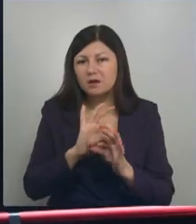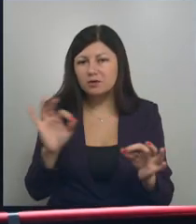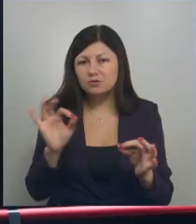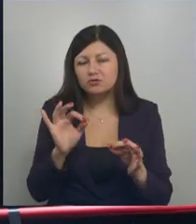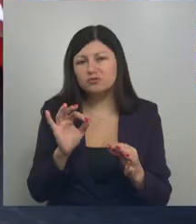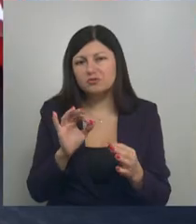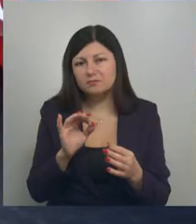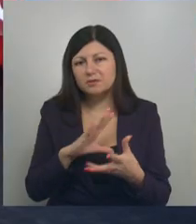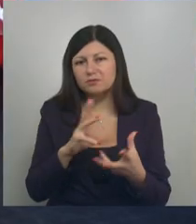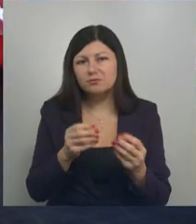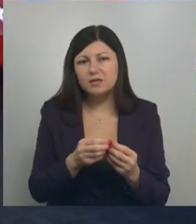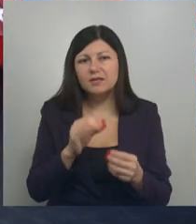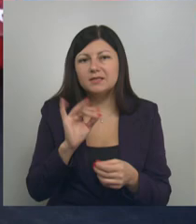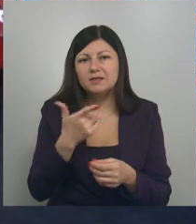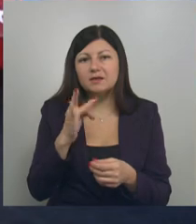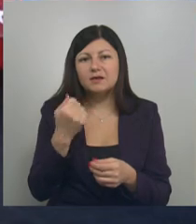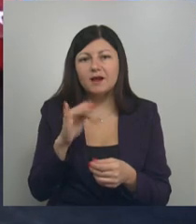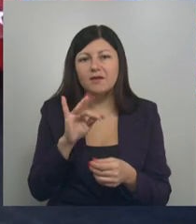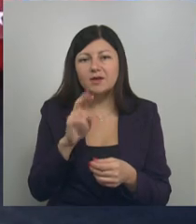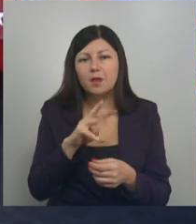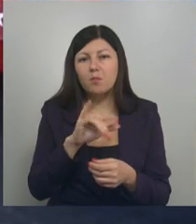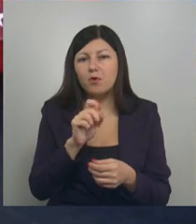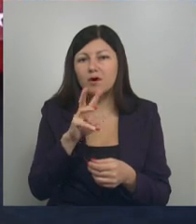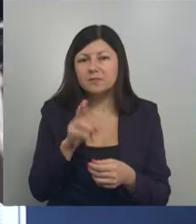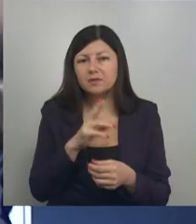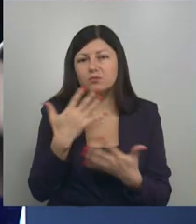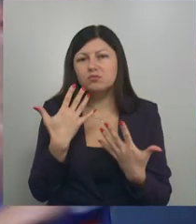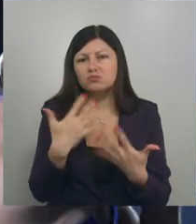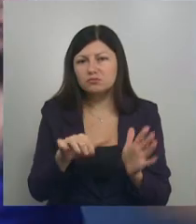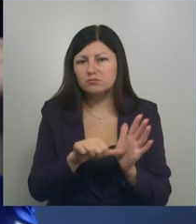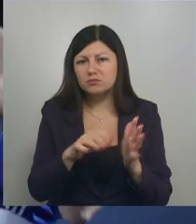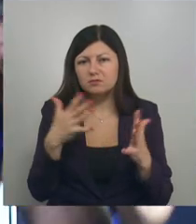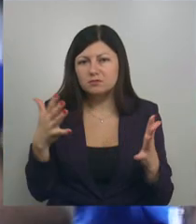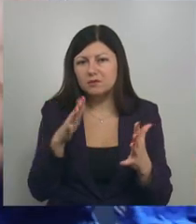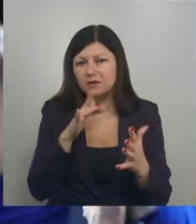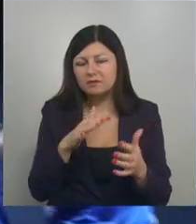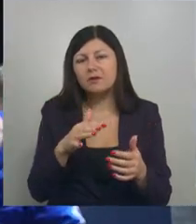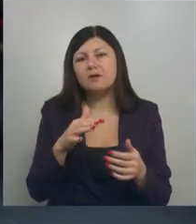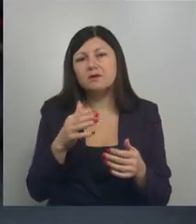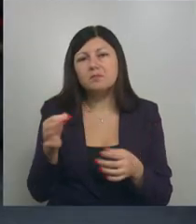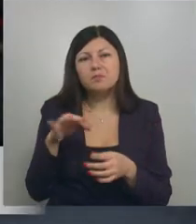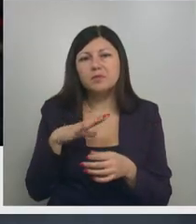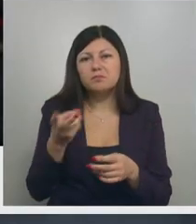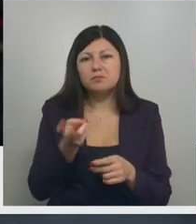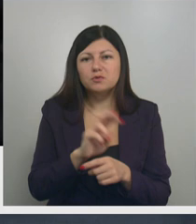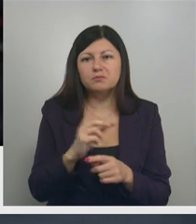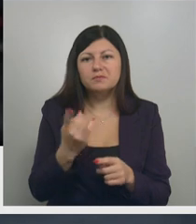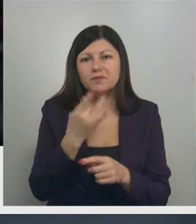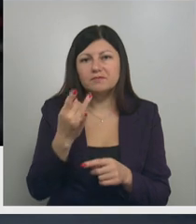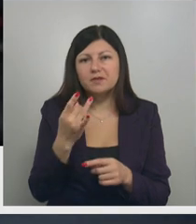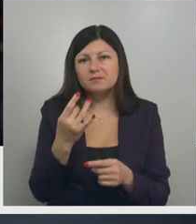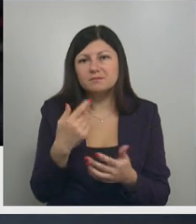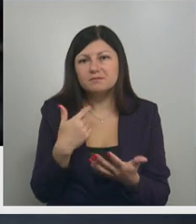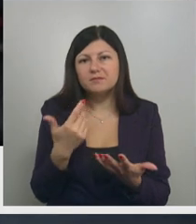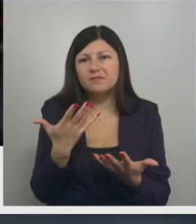Мухаммад Алиси Фербеков из Грайварна в боксе уже 6 лет. В спорт его привел старший брат. Бокс – это действительно для меня как смысл